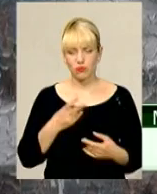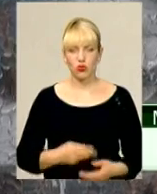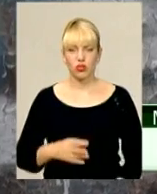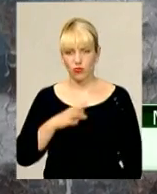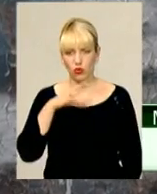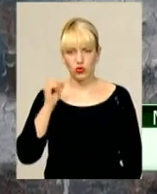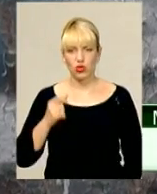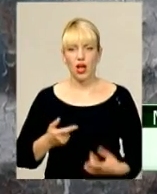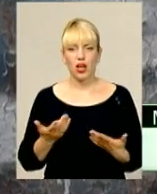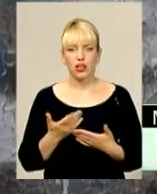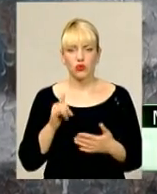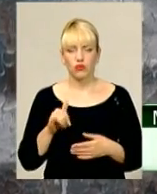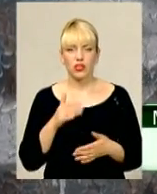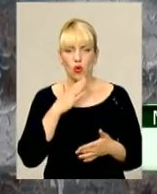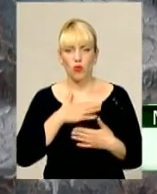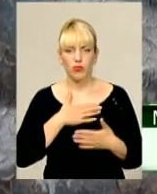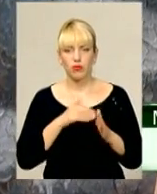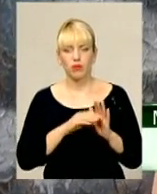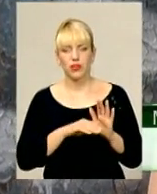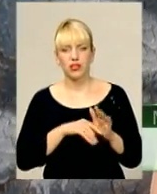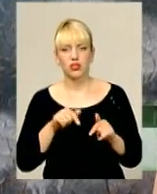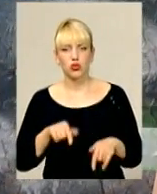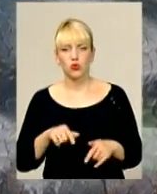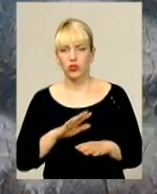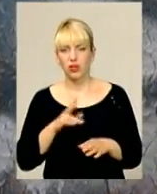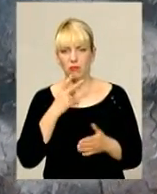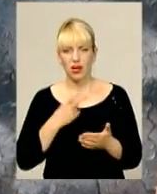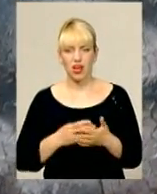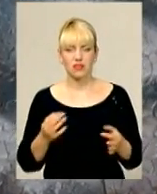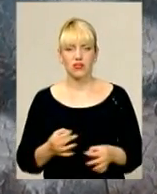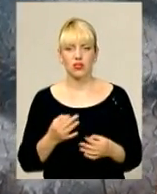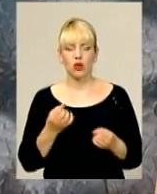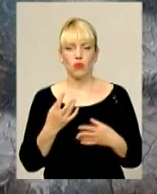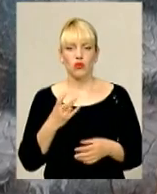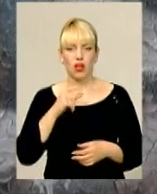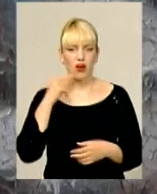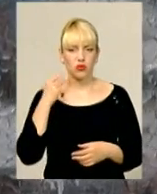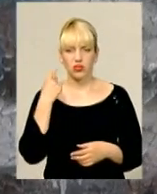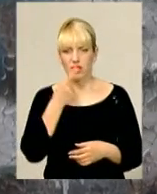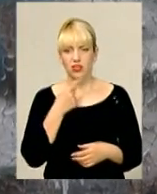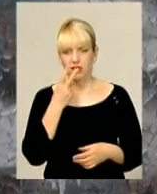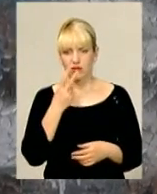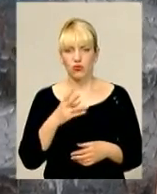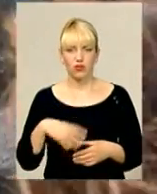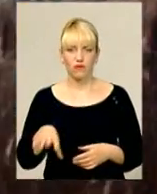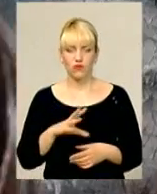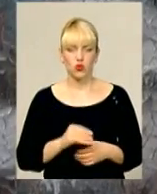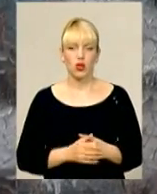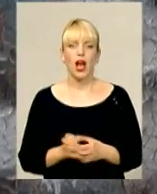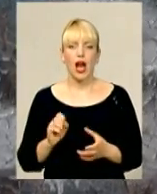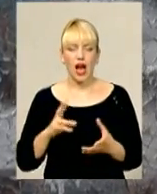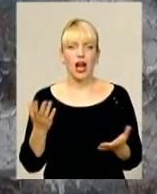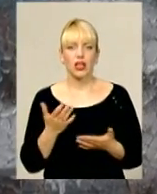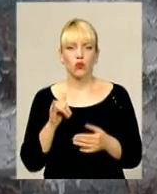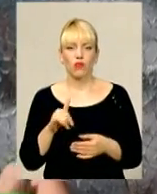Серйозно, які у вас любіма передача? Ну тут не показати нічого, просто на русській язикі дивимося. Ну а взагалі,